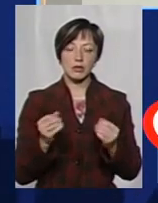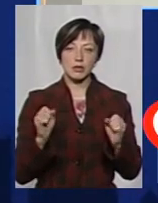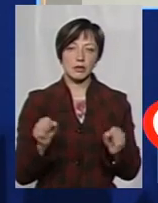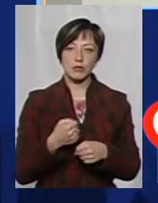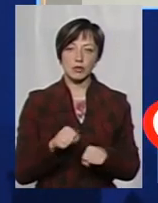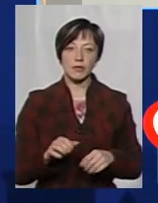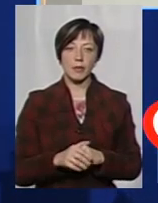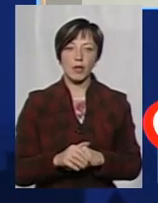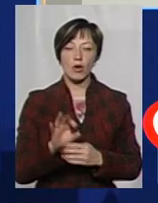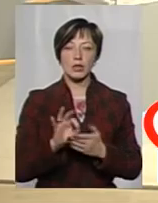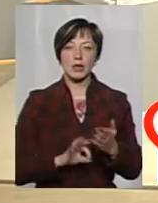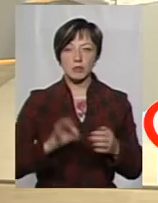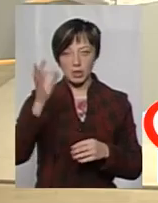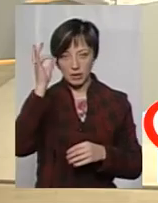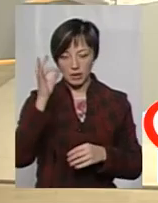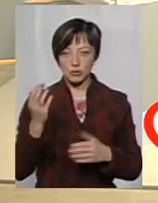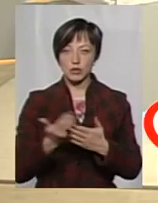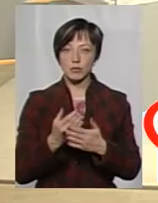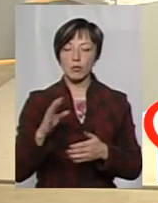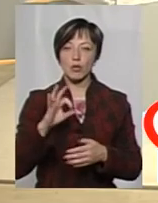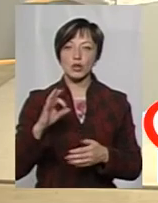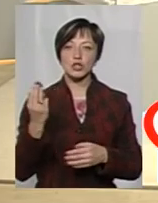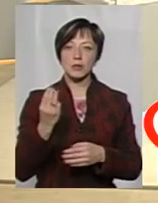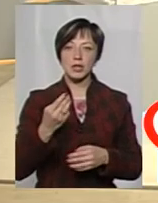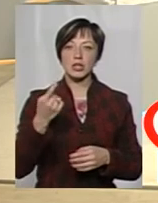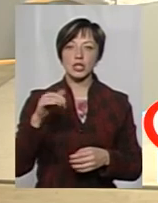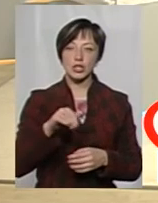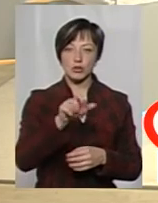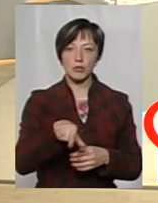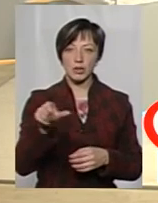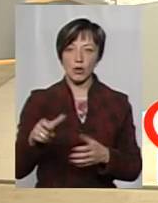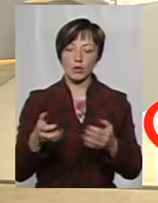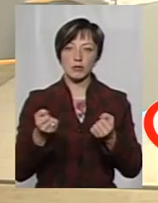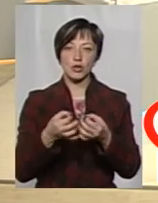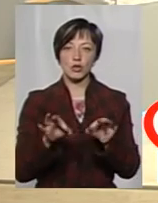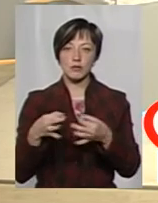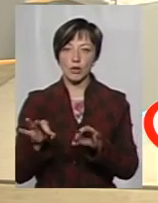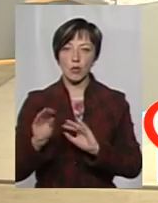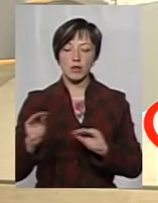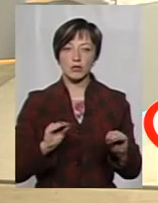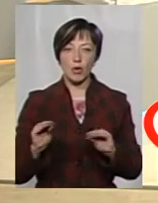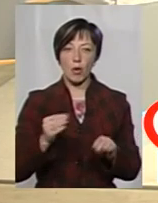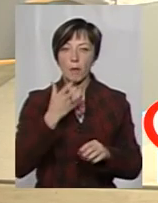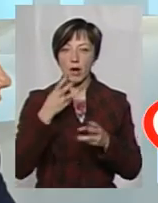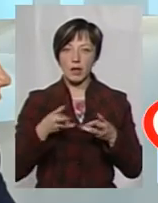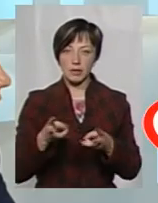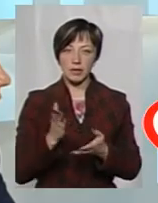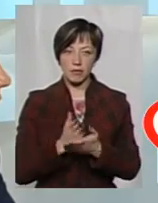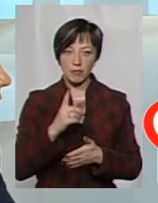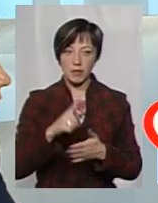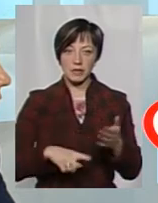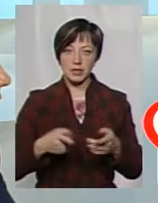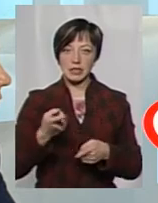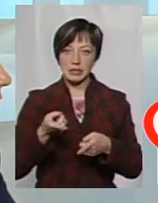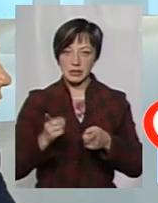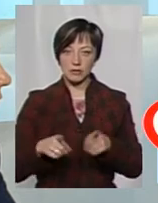може. А одразу пригадалося, що в сюжеті про шепетівку ми чули, що тисячі абонентів отримали дозволи і облаштували опалення. Чи є впевнені, що